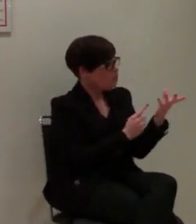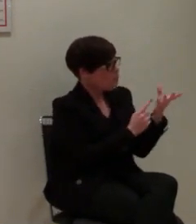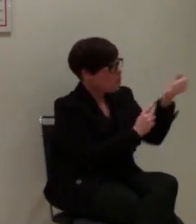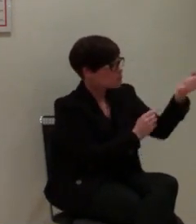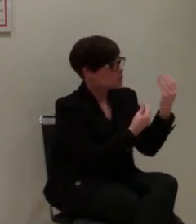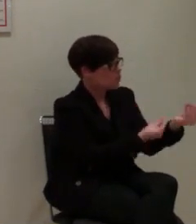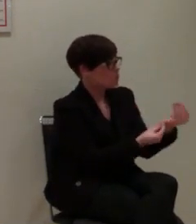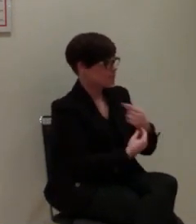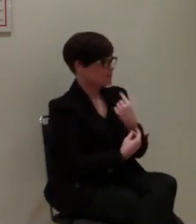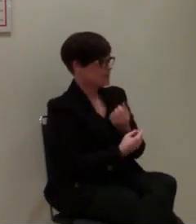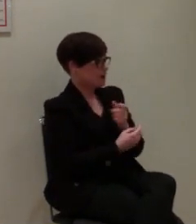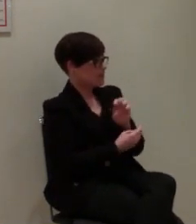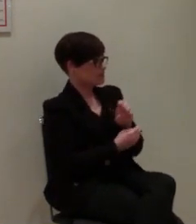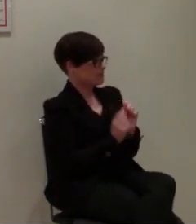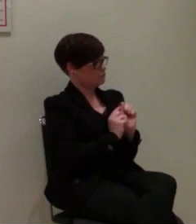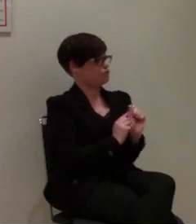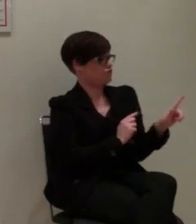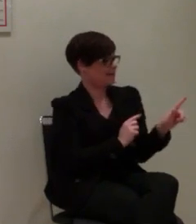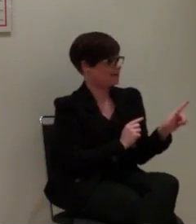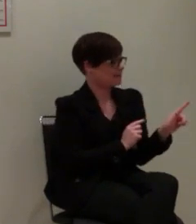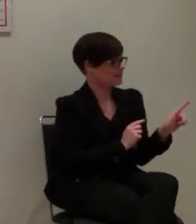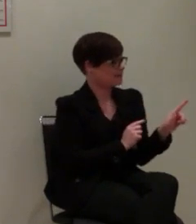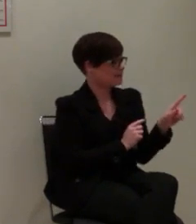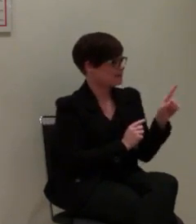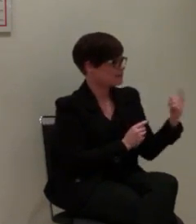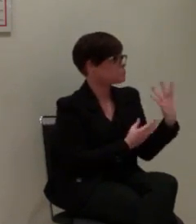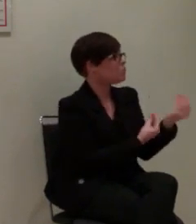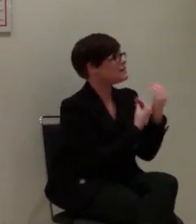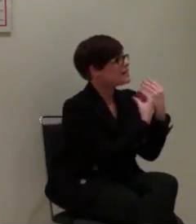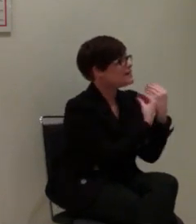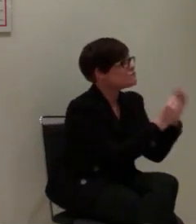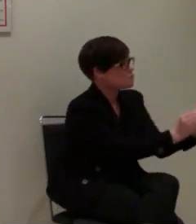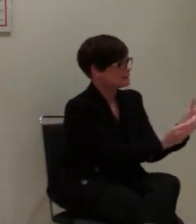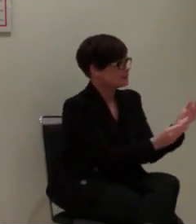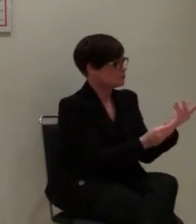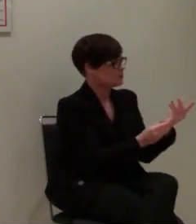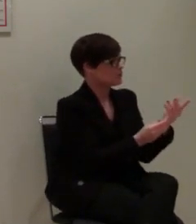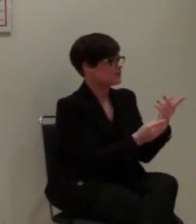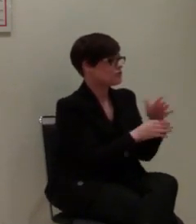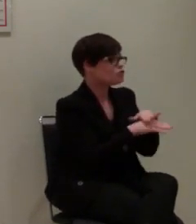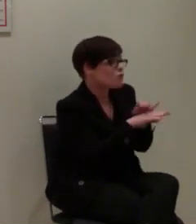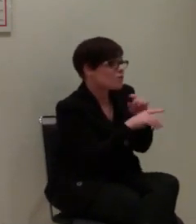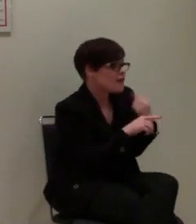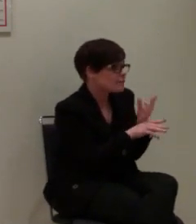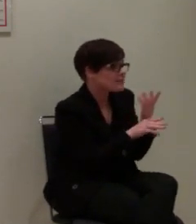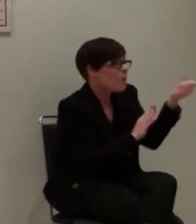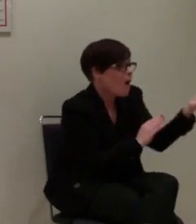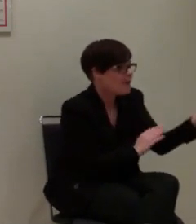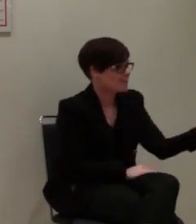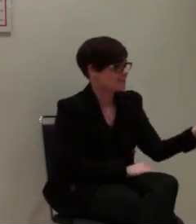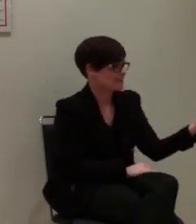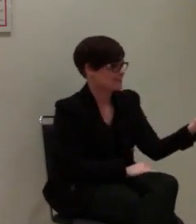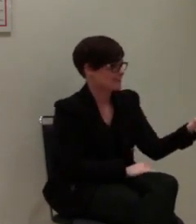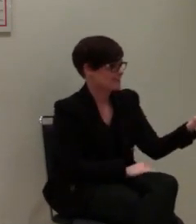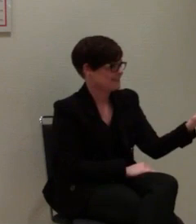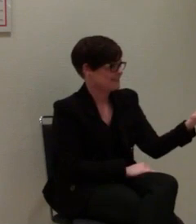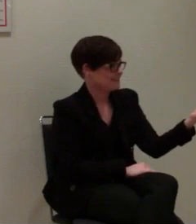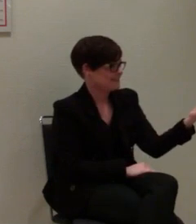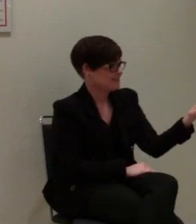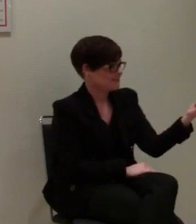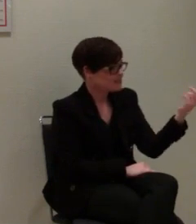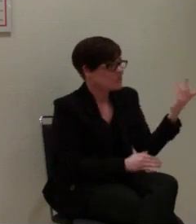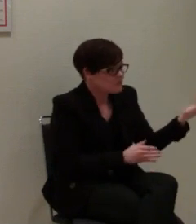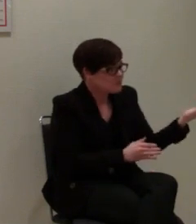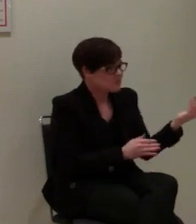von uns eine SMS zugeschickt bekommt, in er darüber informiert wird, dass er geortet wurde. Es wird mitgeteilt, im Fall jetzt der Notruf